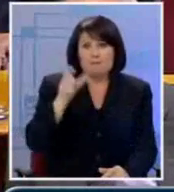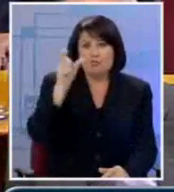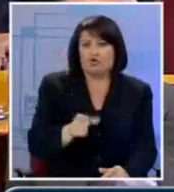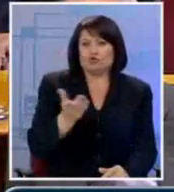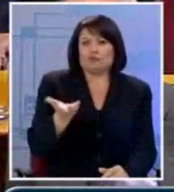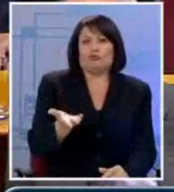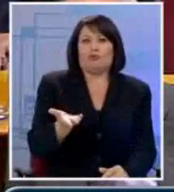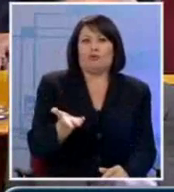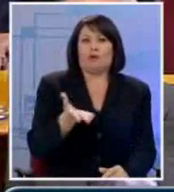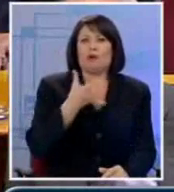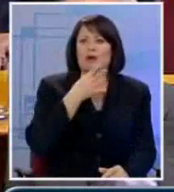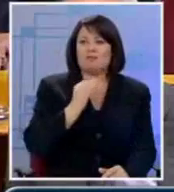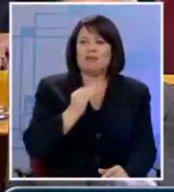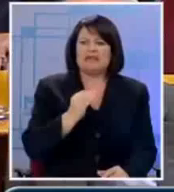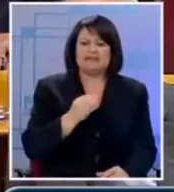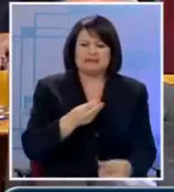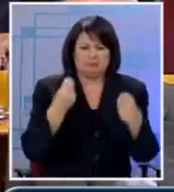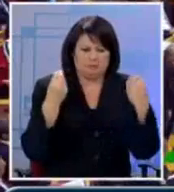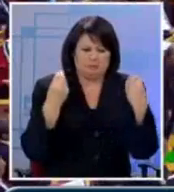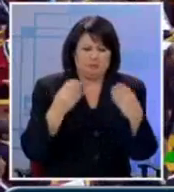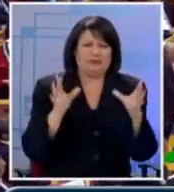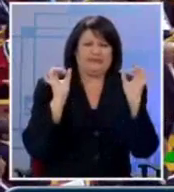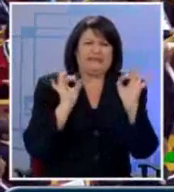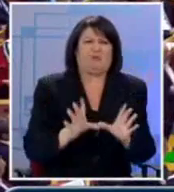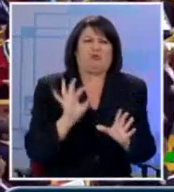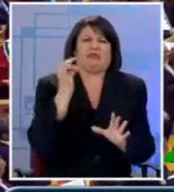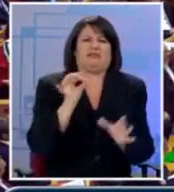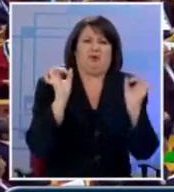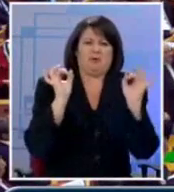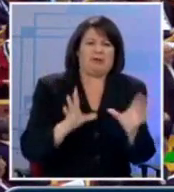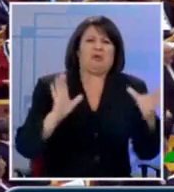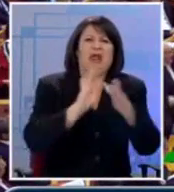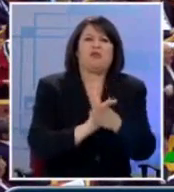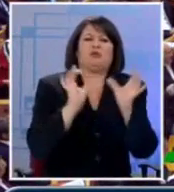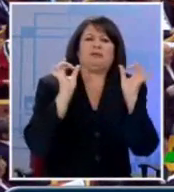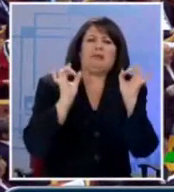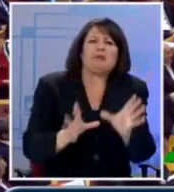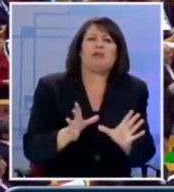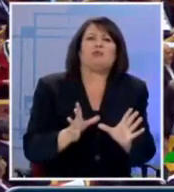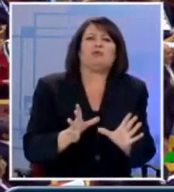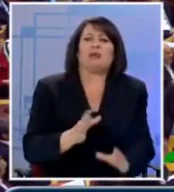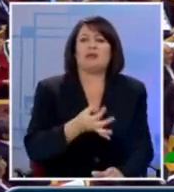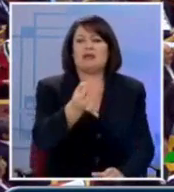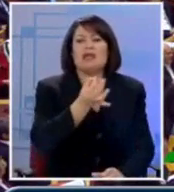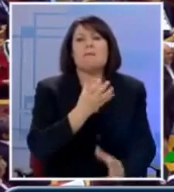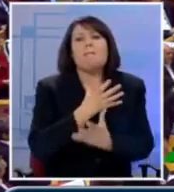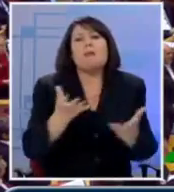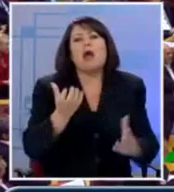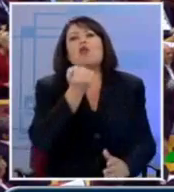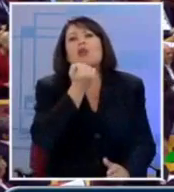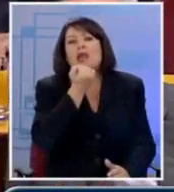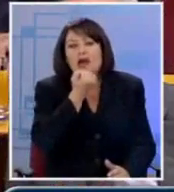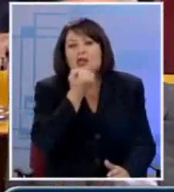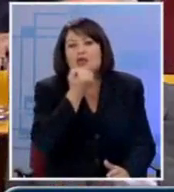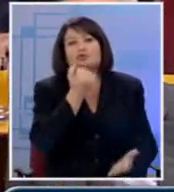τον ταπείνωσε, τον ευτέλησε ως σύμβαλο της Εθνικής Ενότητας και έκανε και το μείζωνα τόπιμα να